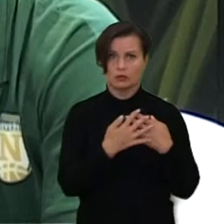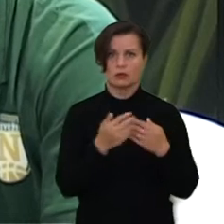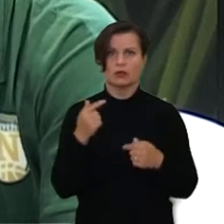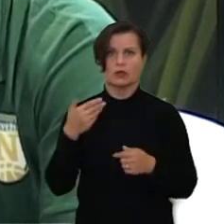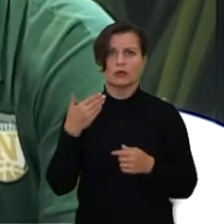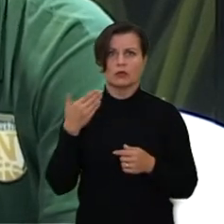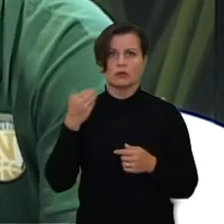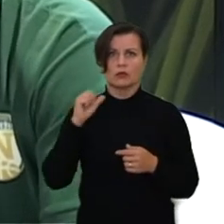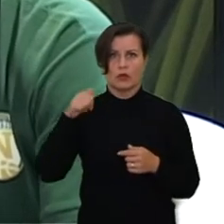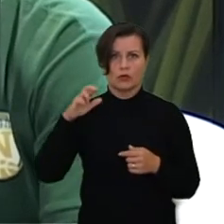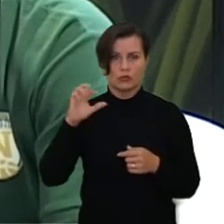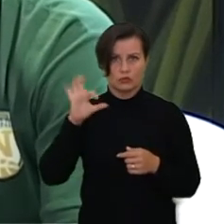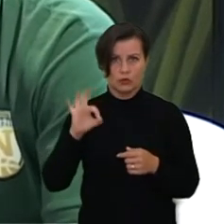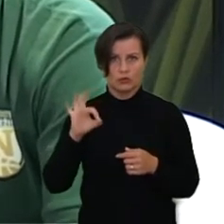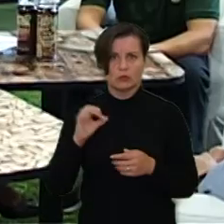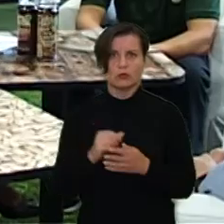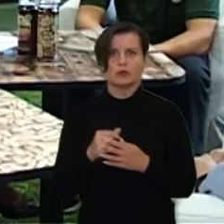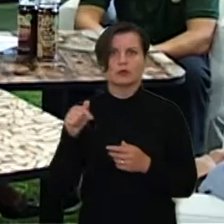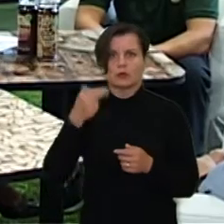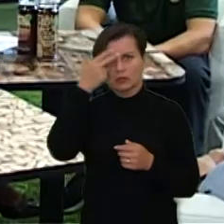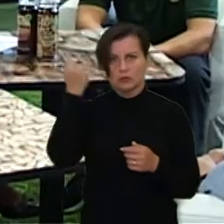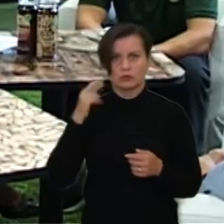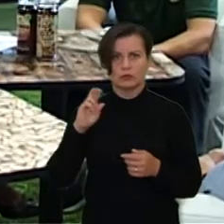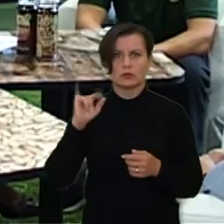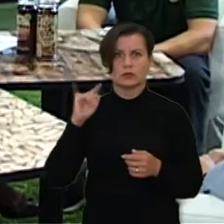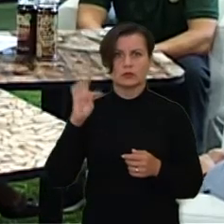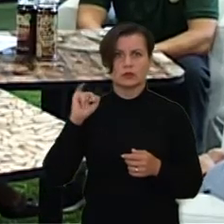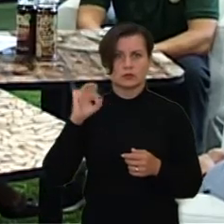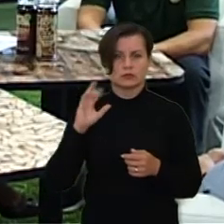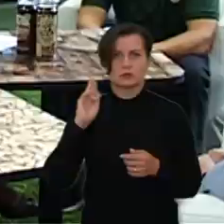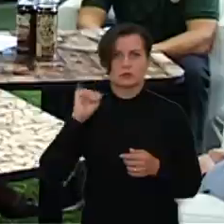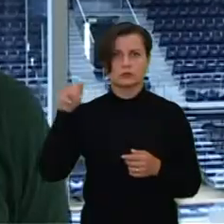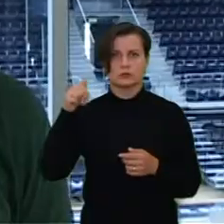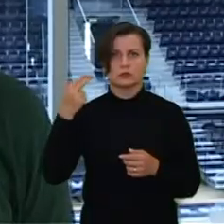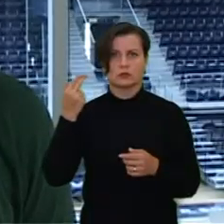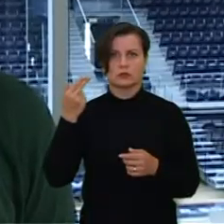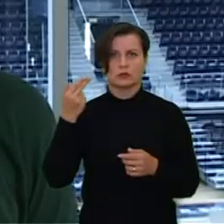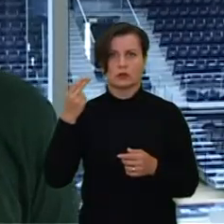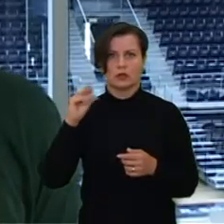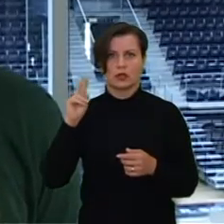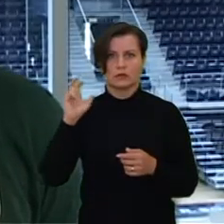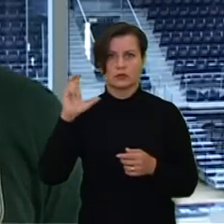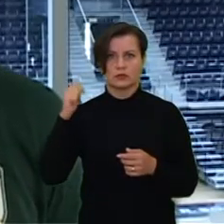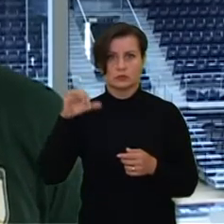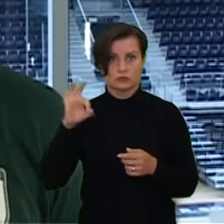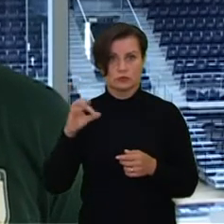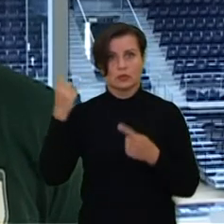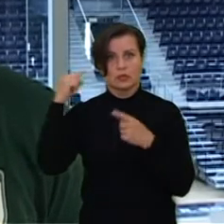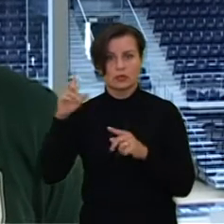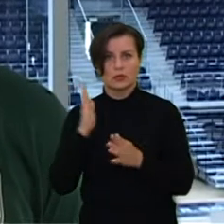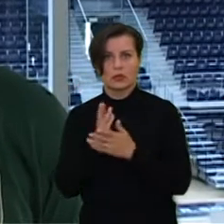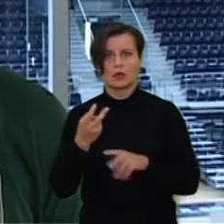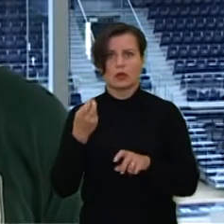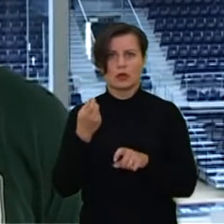Mauro Ujasičius ir Lietuvės reikis Juknevičius. Kitas turim antroji pozicijai,